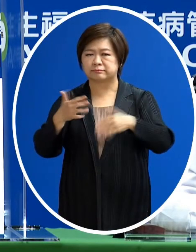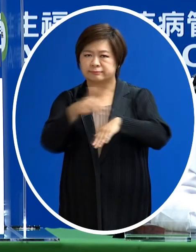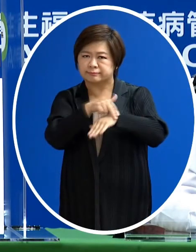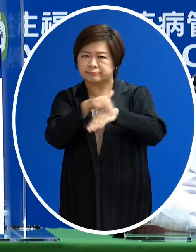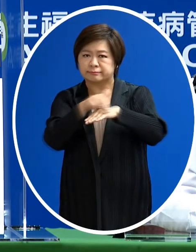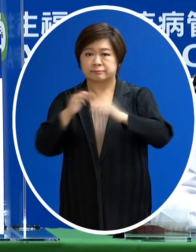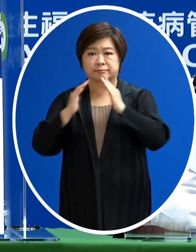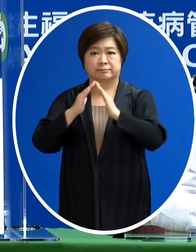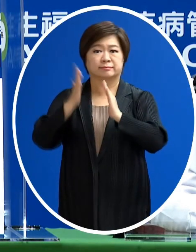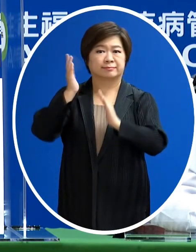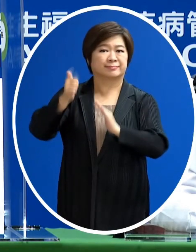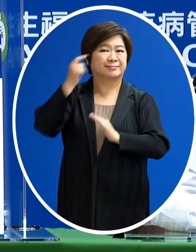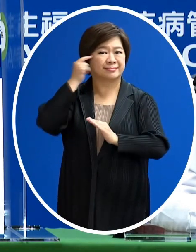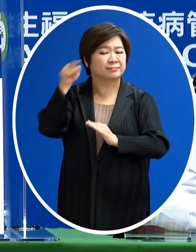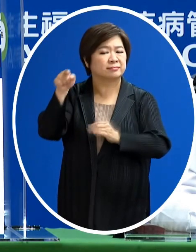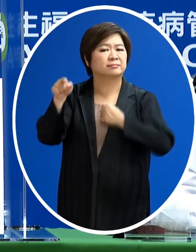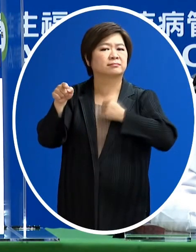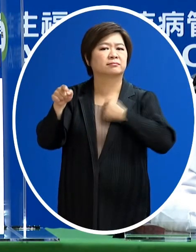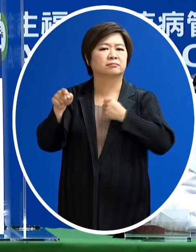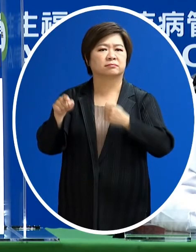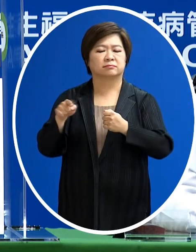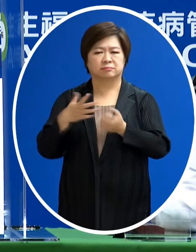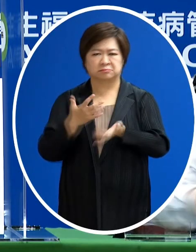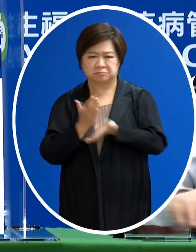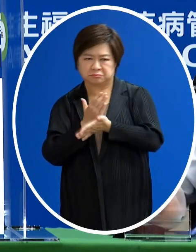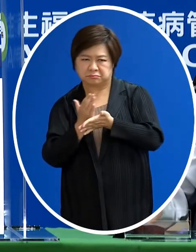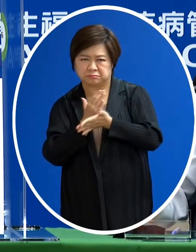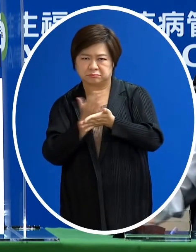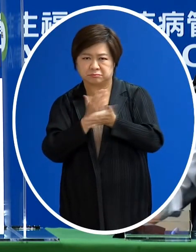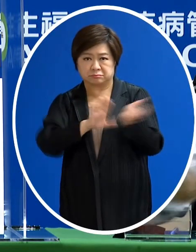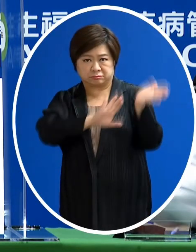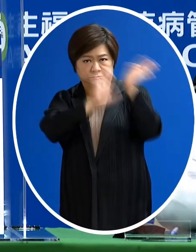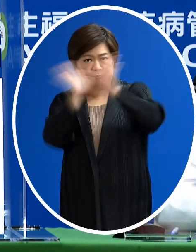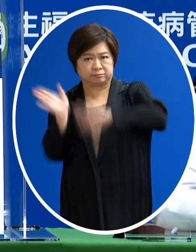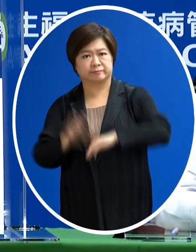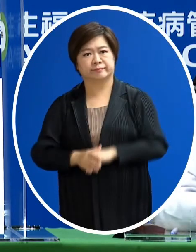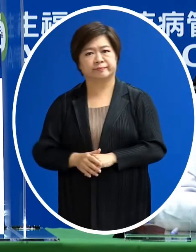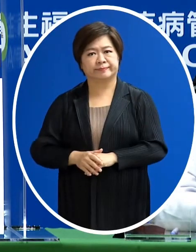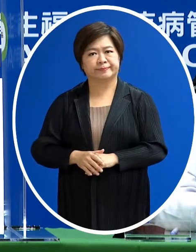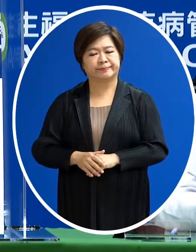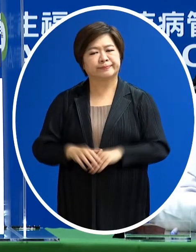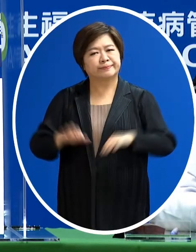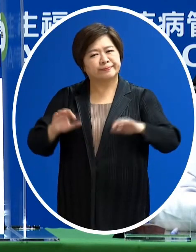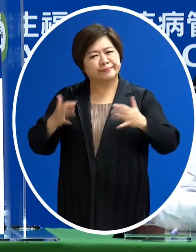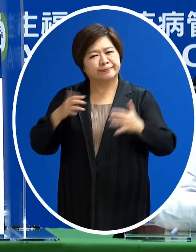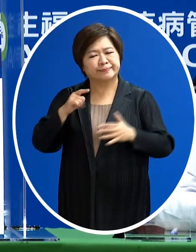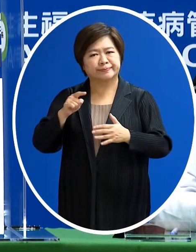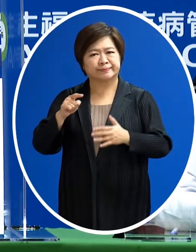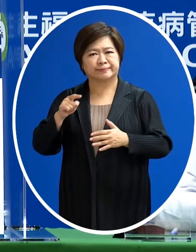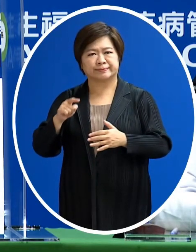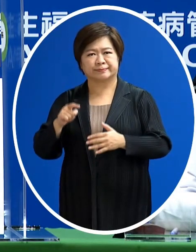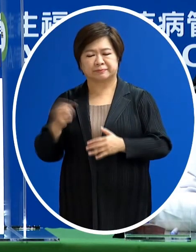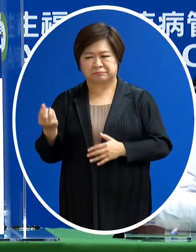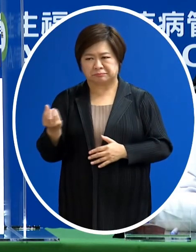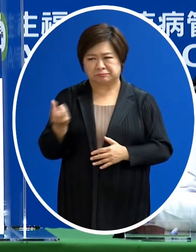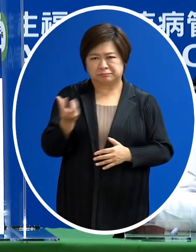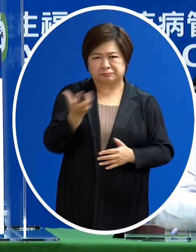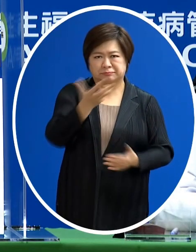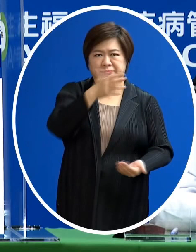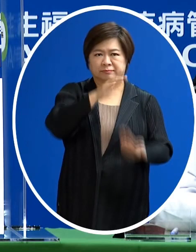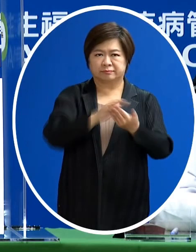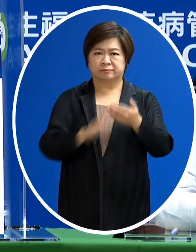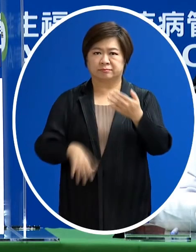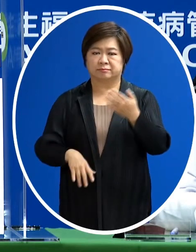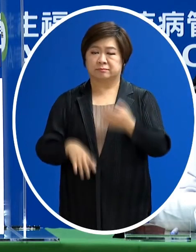想要瞭解整體推估的疫情怎麼樣那我們是虧估說 可能在最高點 可能有4.